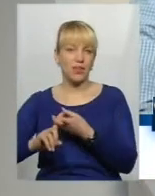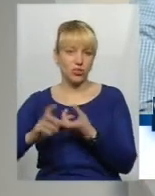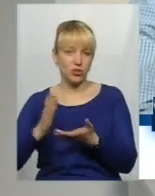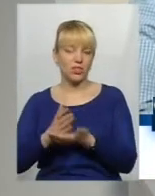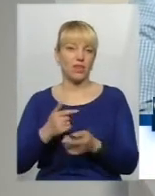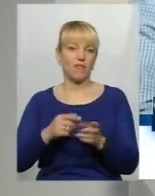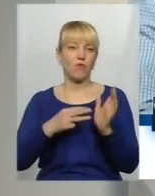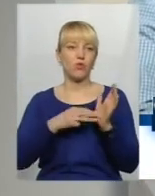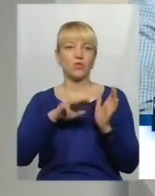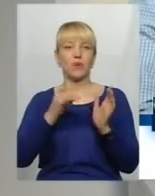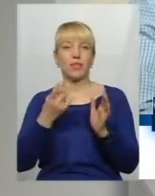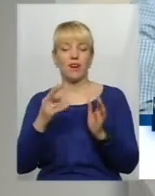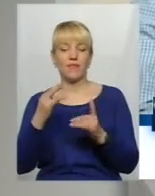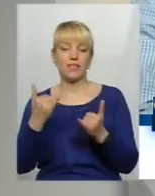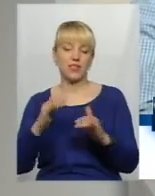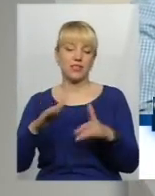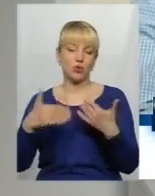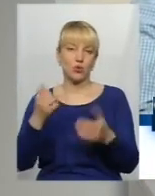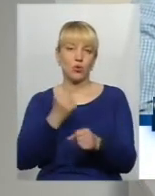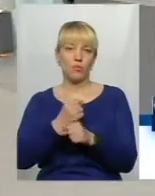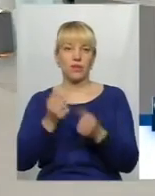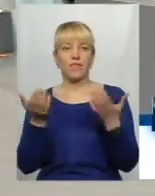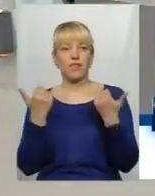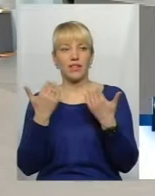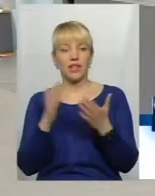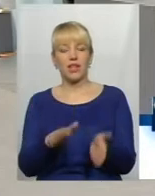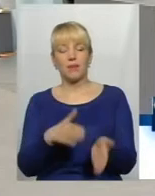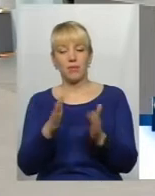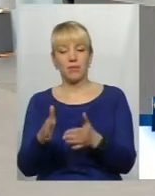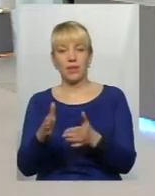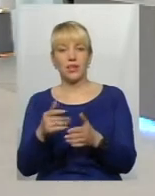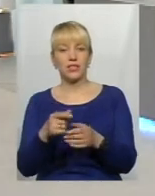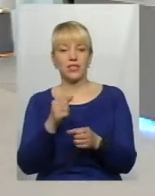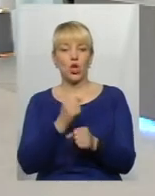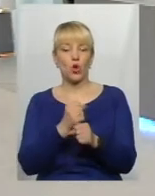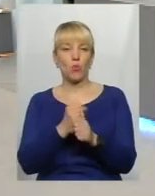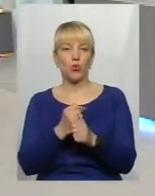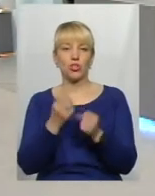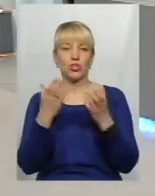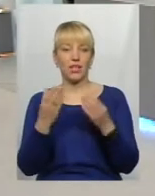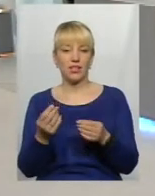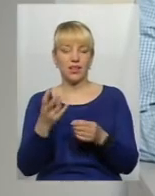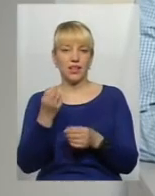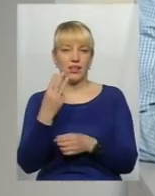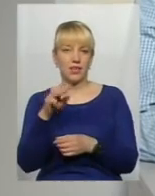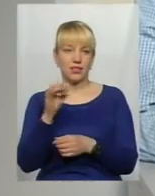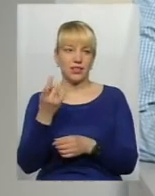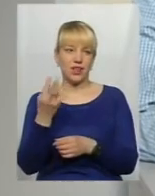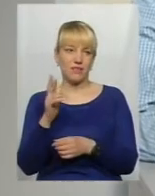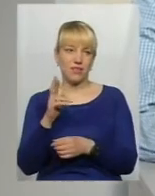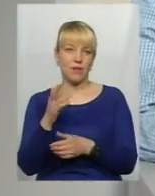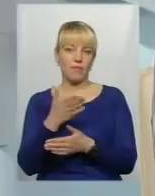травня, рекомендують зробити вихідним, так, постановку Кабміну, і перенесено на робочий день 13 травня. Тобто, ми